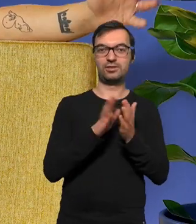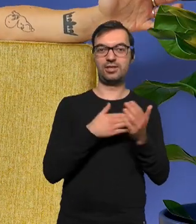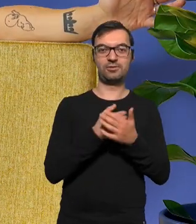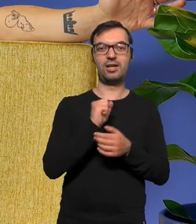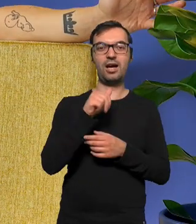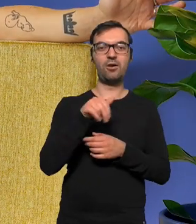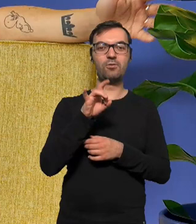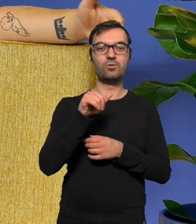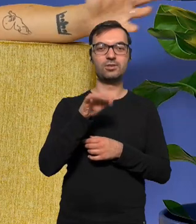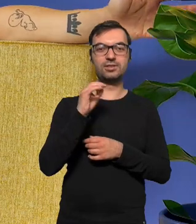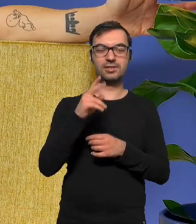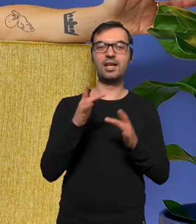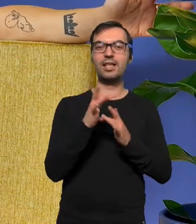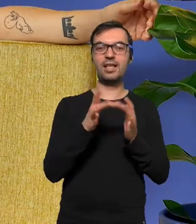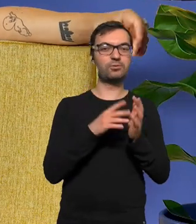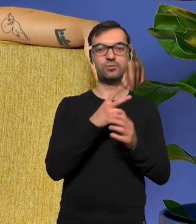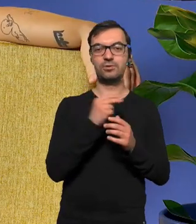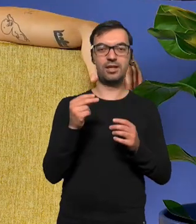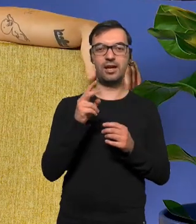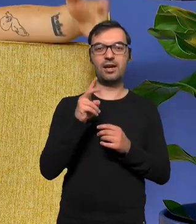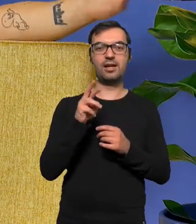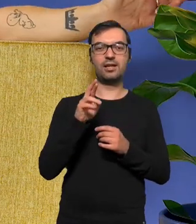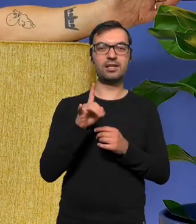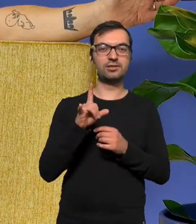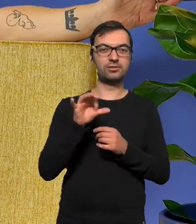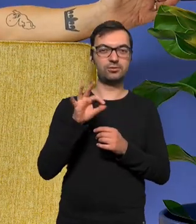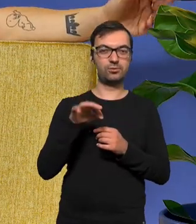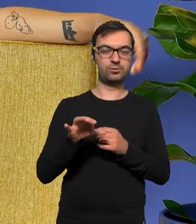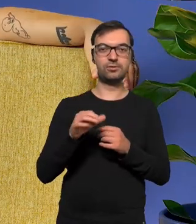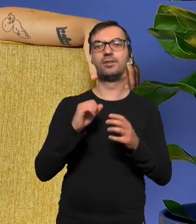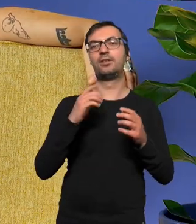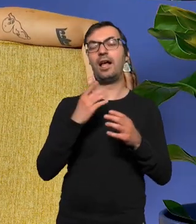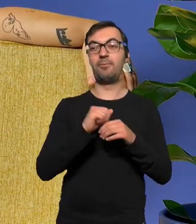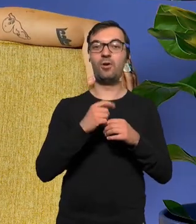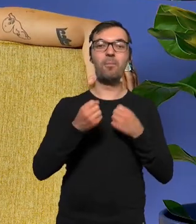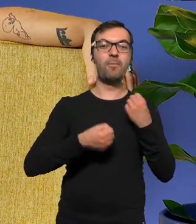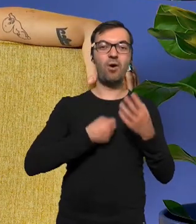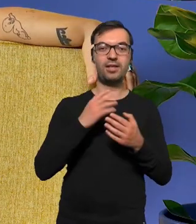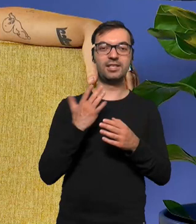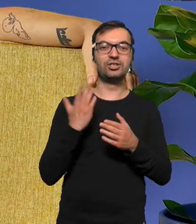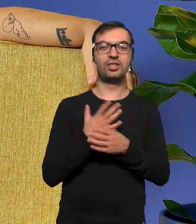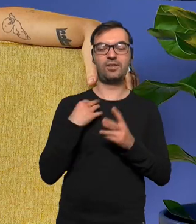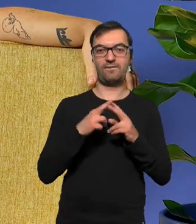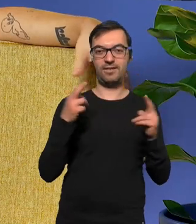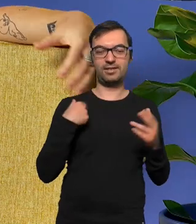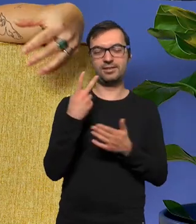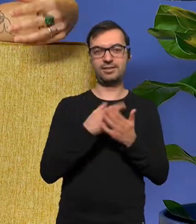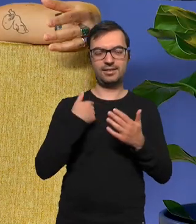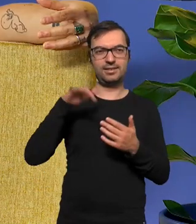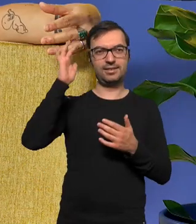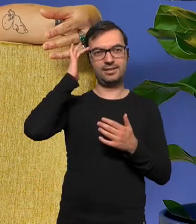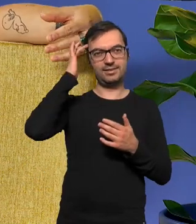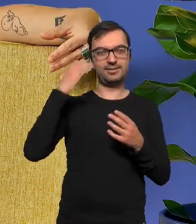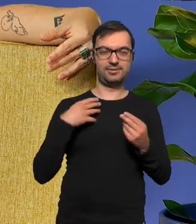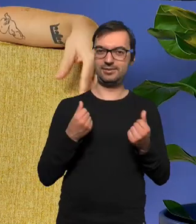Augustyniaka Jezus nie Chrystus czy poezję średniowieczną stwierdziłem, że gdzieś to